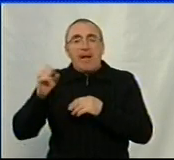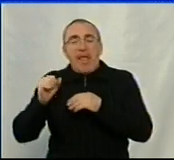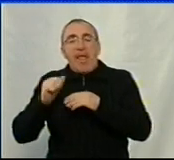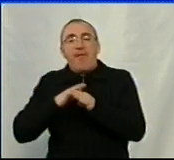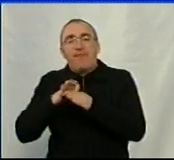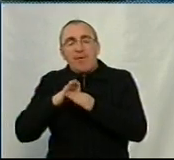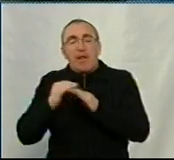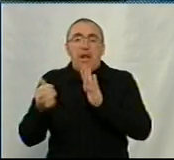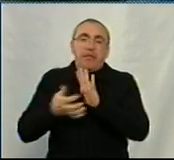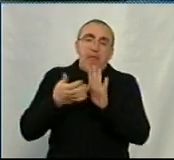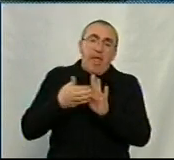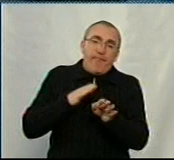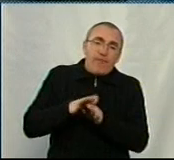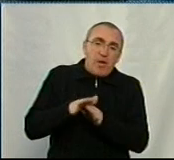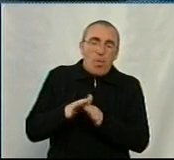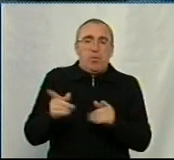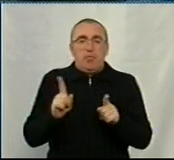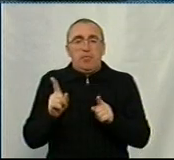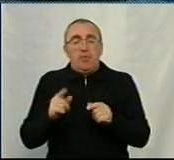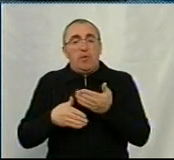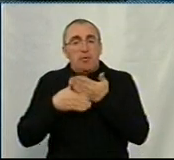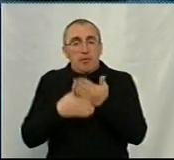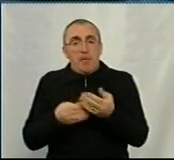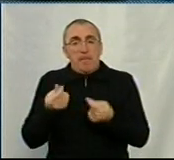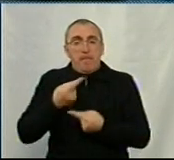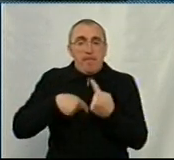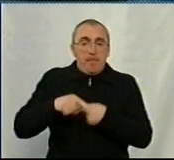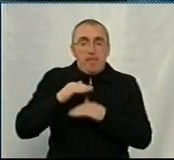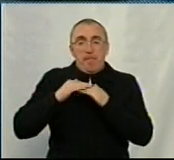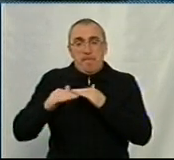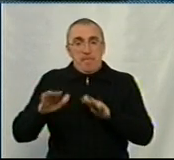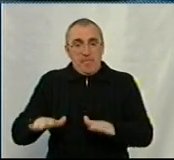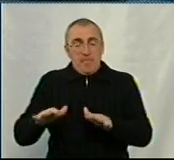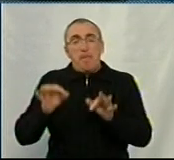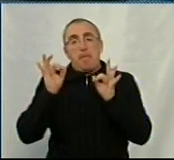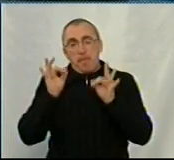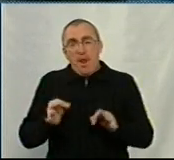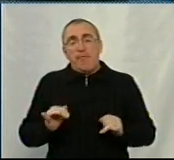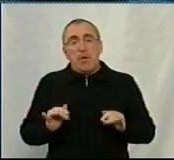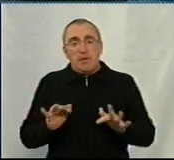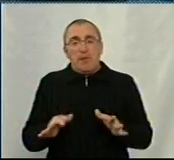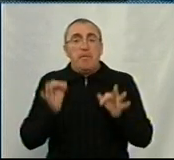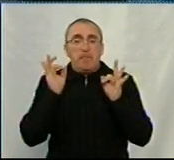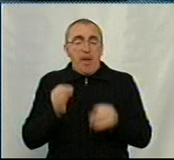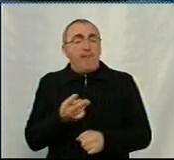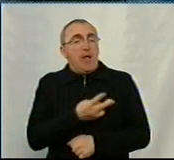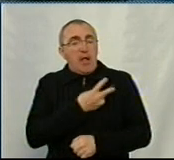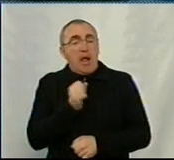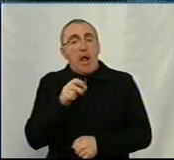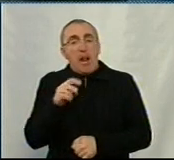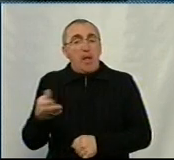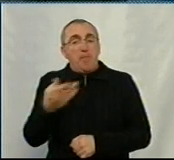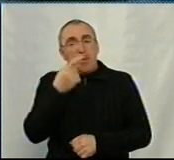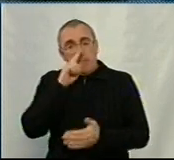недовиконання. Звичайно, допомогти підприємцям місцевим – це правильна справа і правильна ініціатива. Але ми